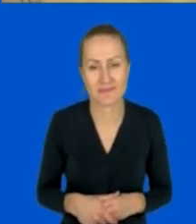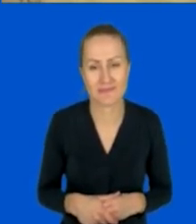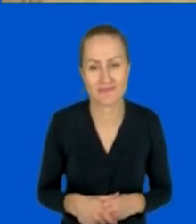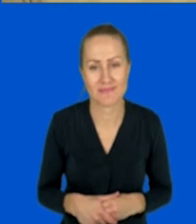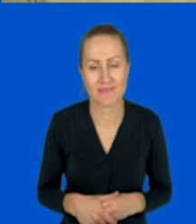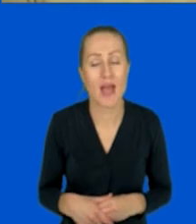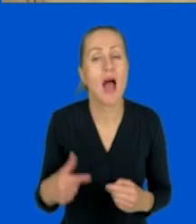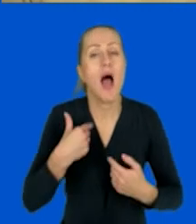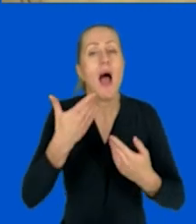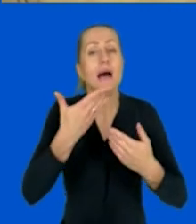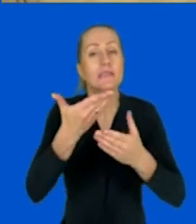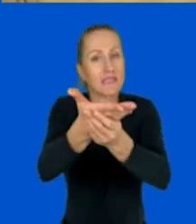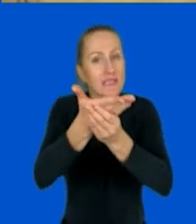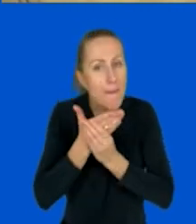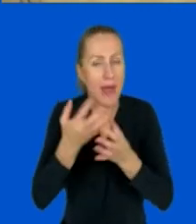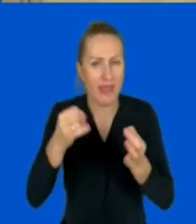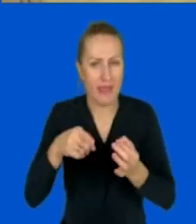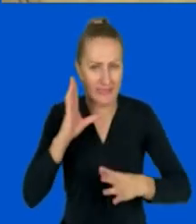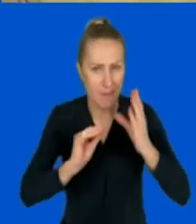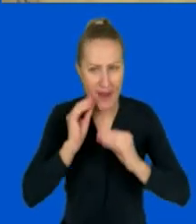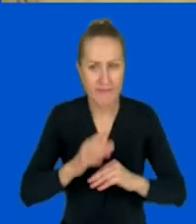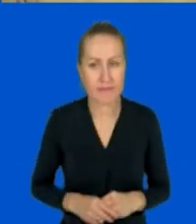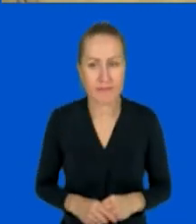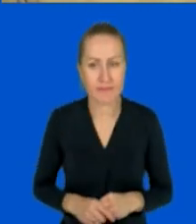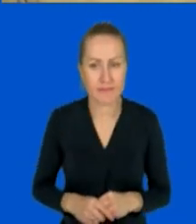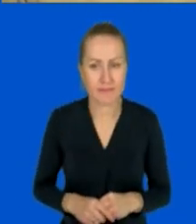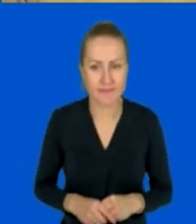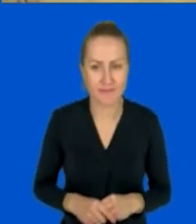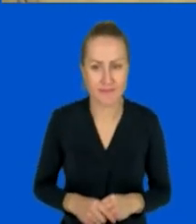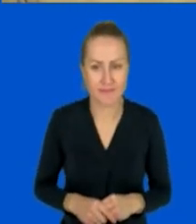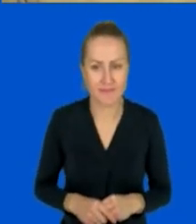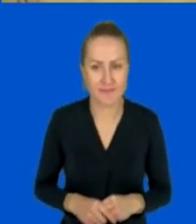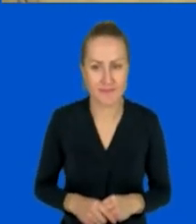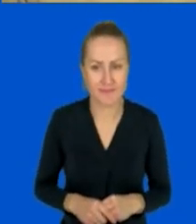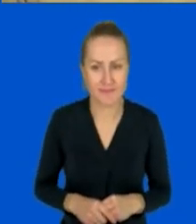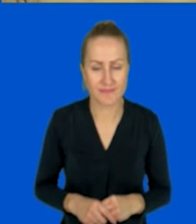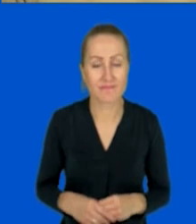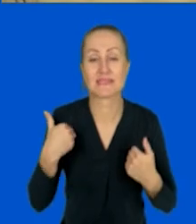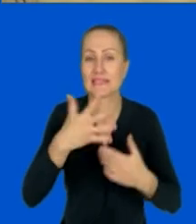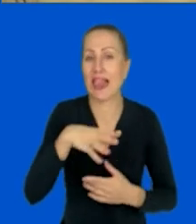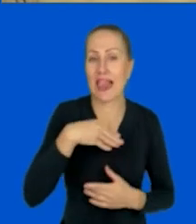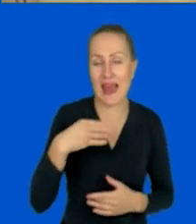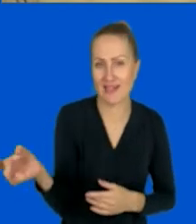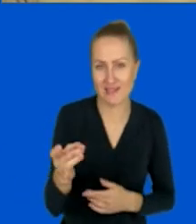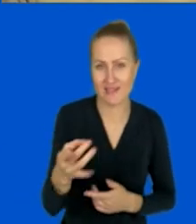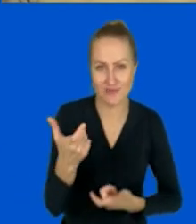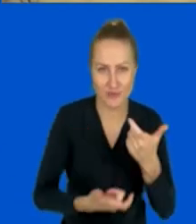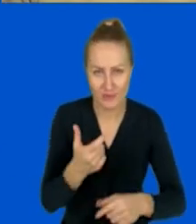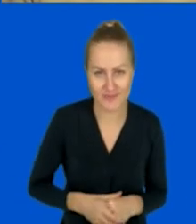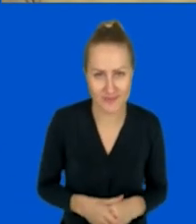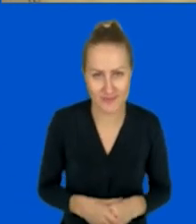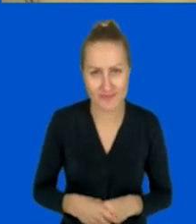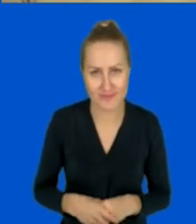Chciałam Was teraz zaprosić do zabawy, do gry tak naprawdę. Chciałabym zagrać z Wami i tak jak